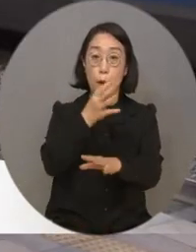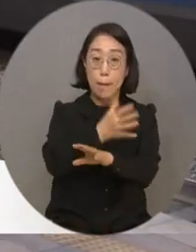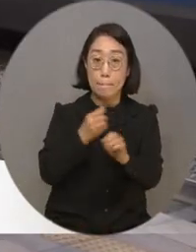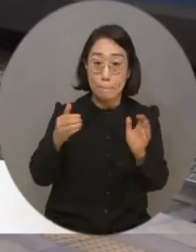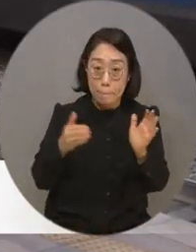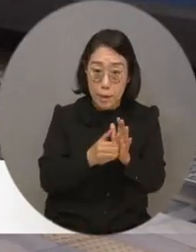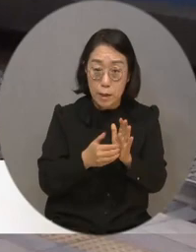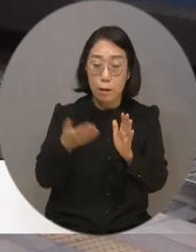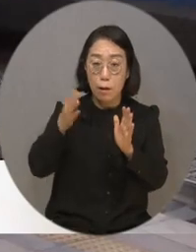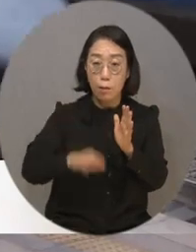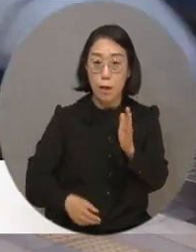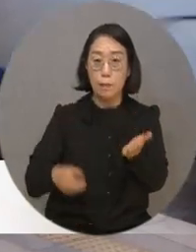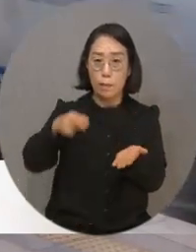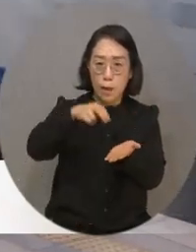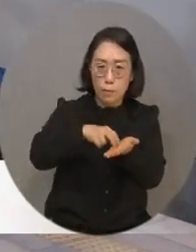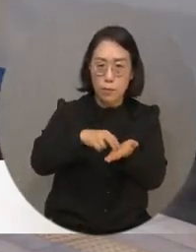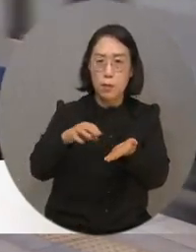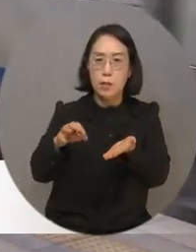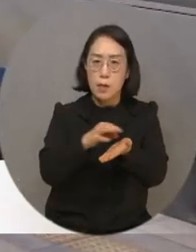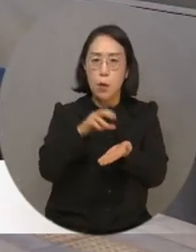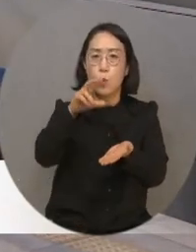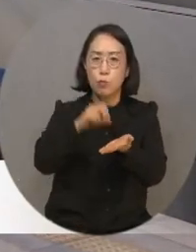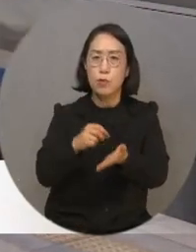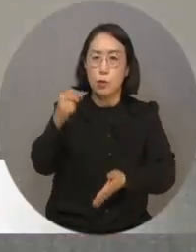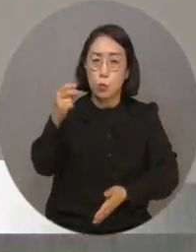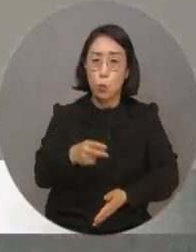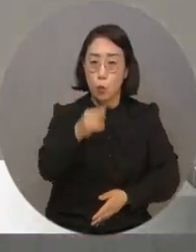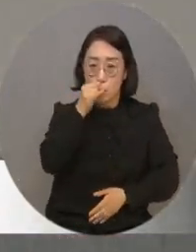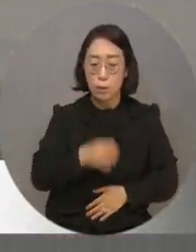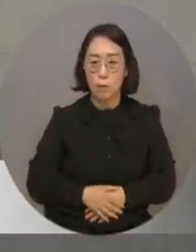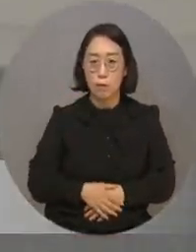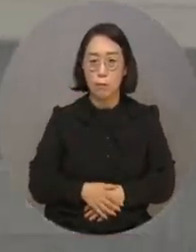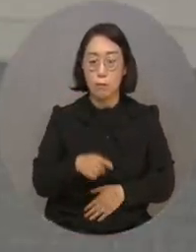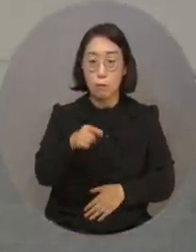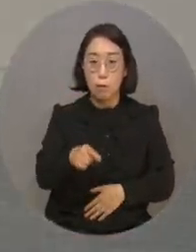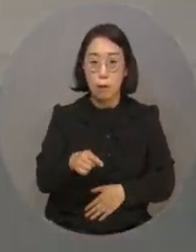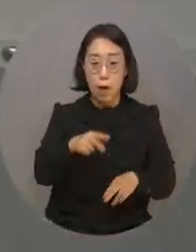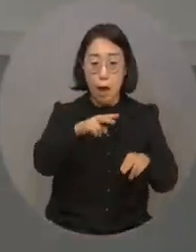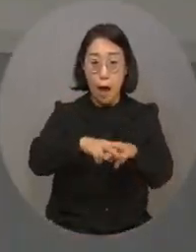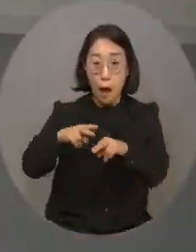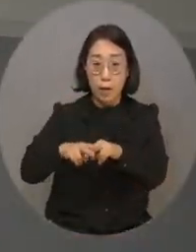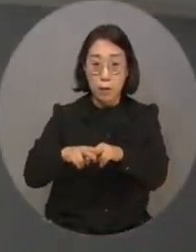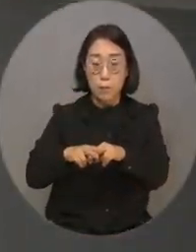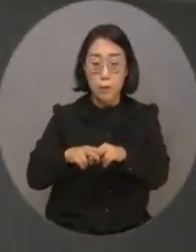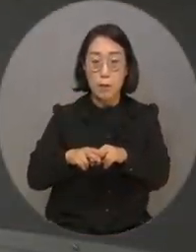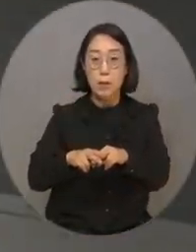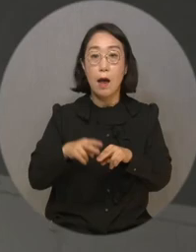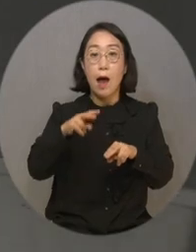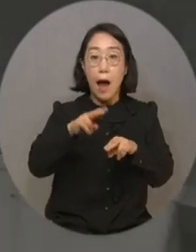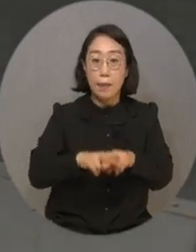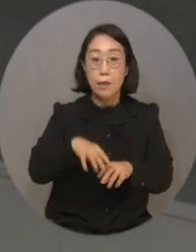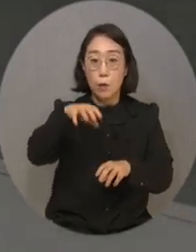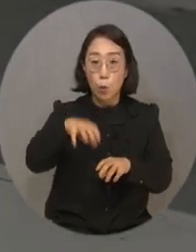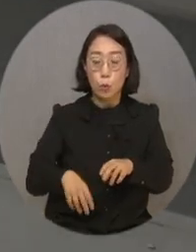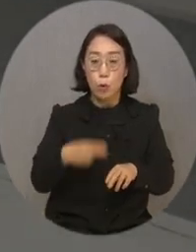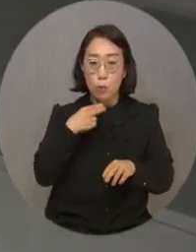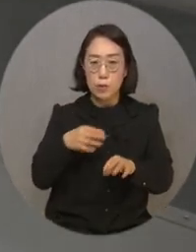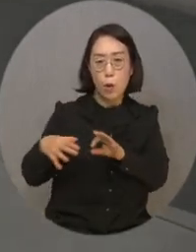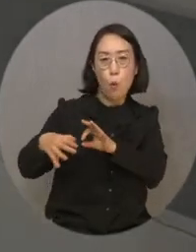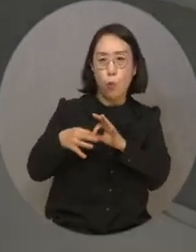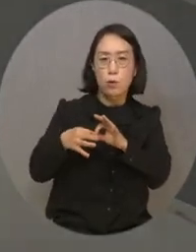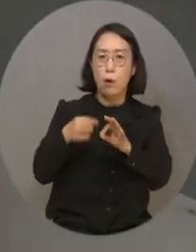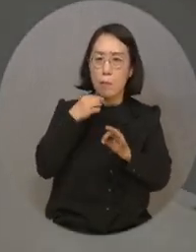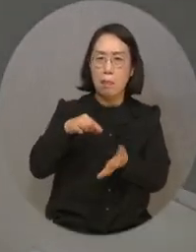성공해도 탑승 후 다시 이용에 어려움을 마주하게 되는데, 전동 휠체어 석은 의자가 따로 없이 전동 휠체어를 고정하는